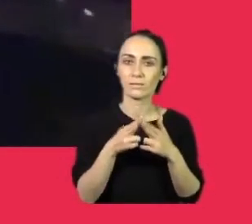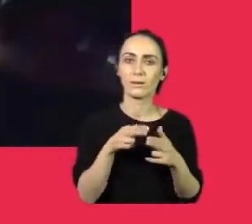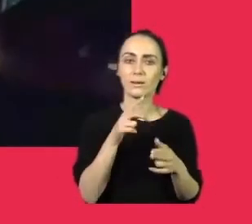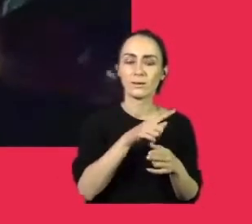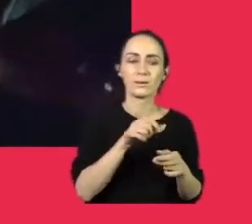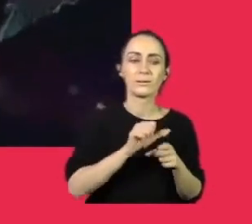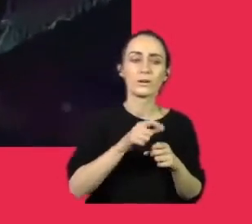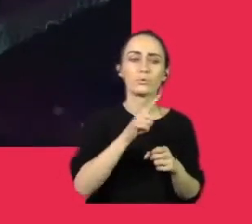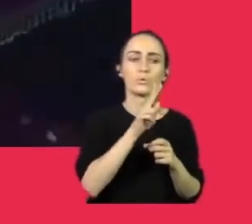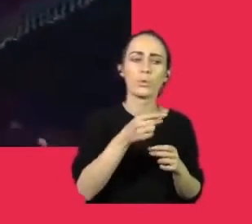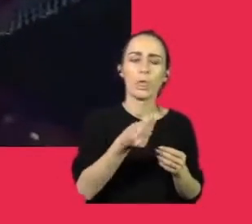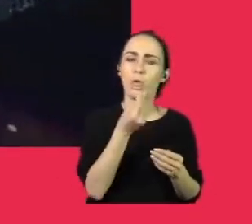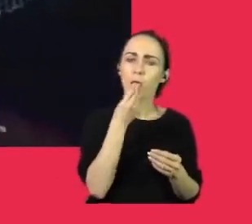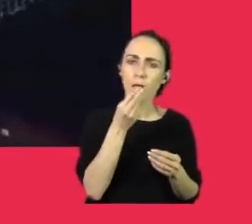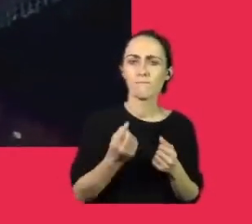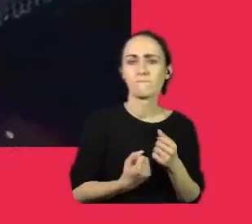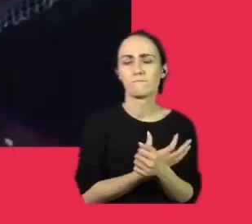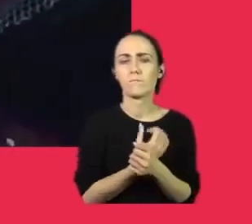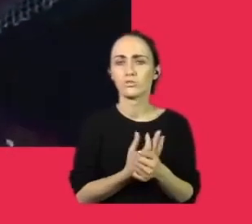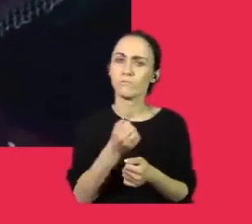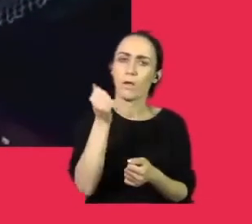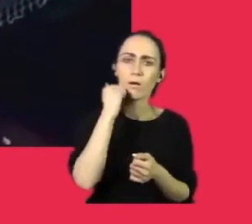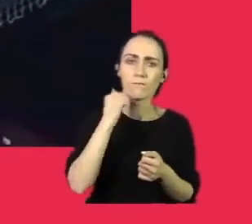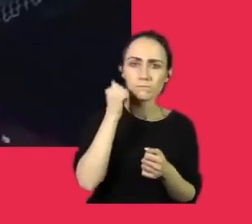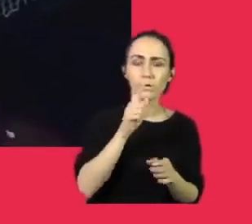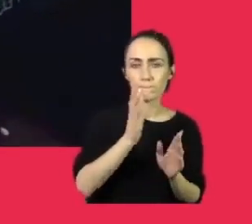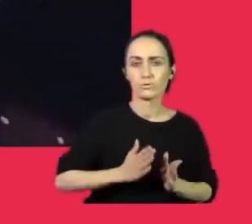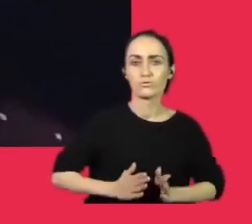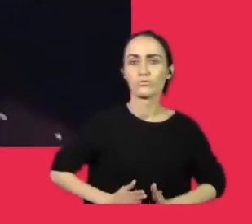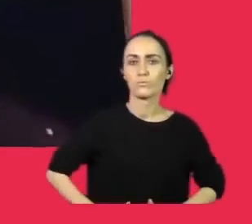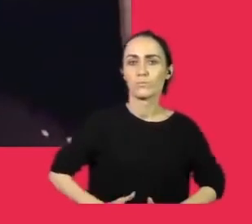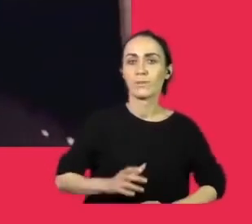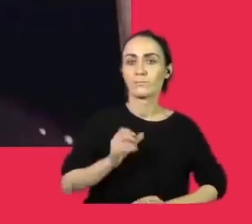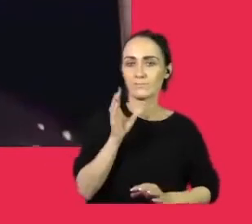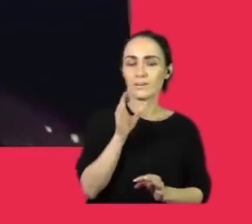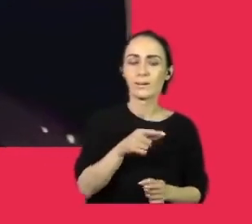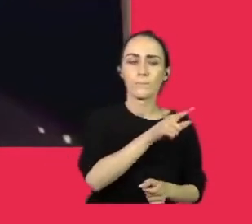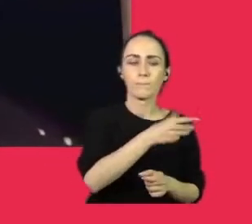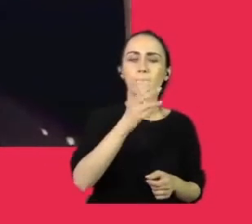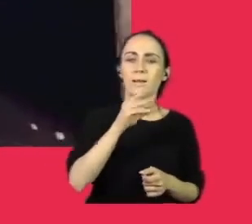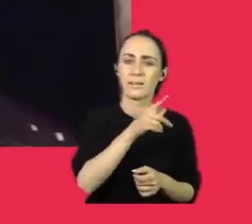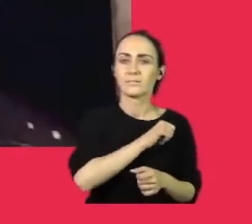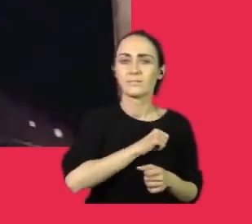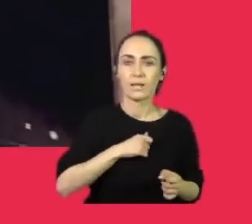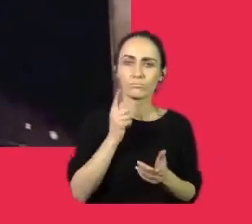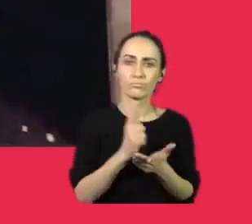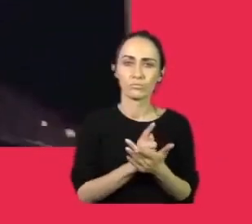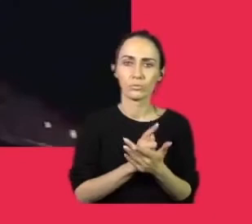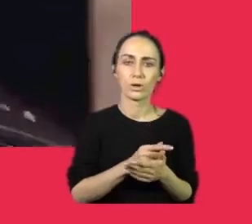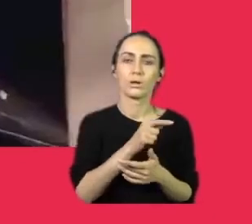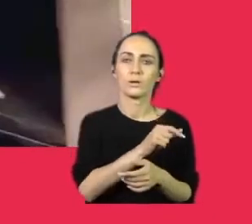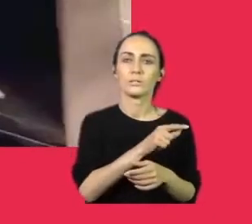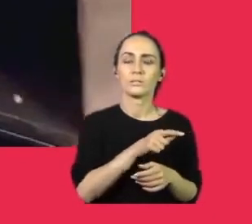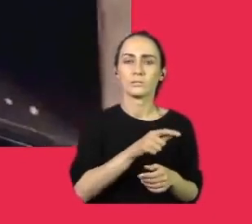temu, że jak ktoś je warzywka i owoce, to będzie szczupły. No, manaty sobie radzą. Z tym są raczej